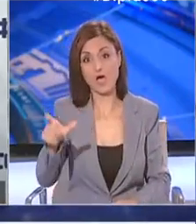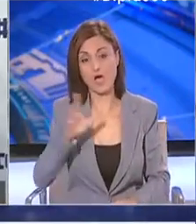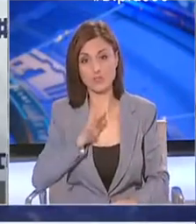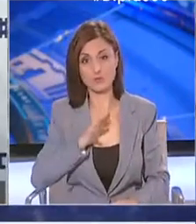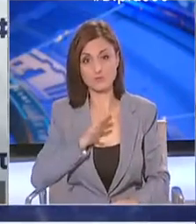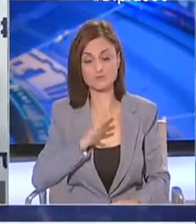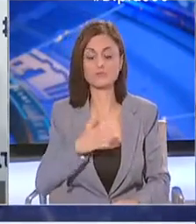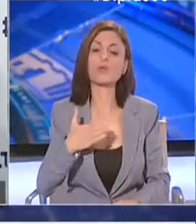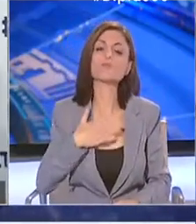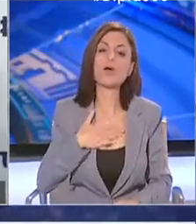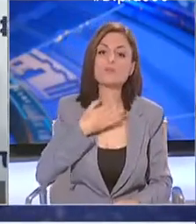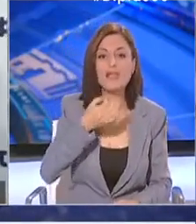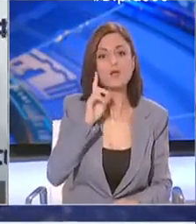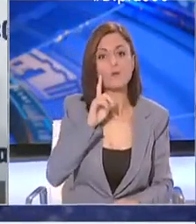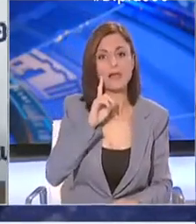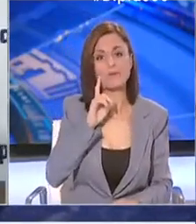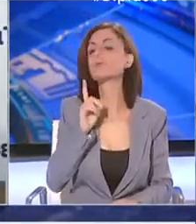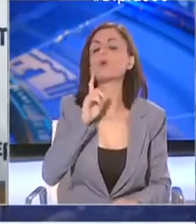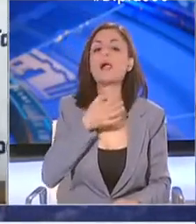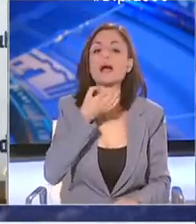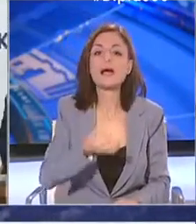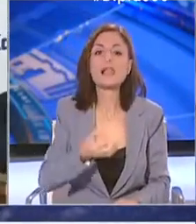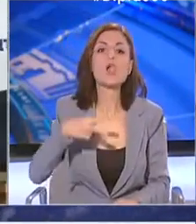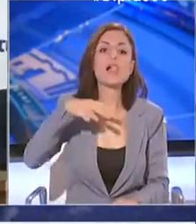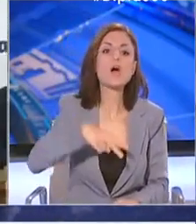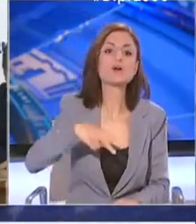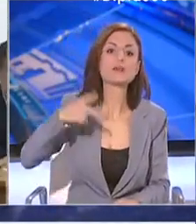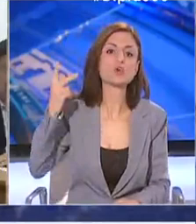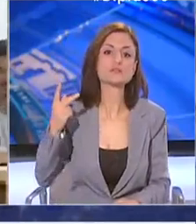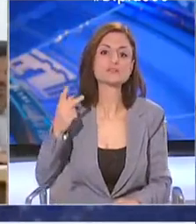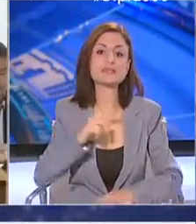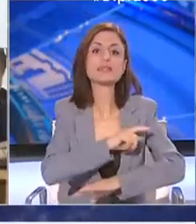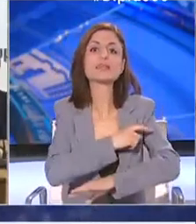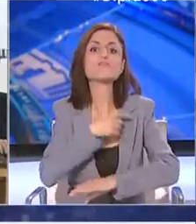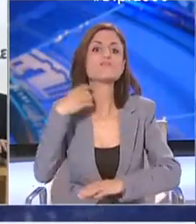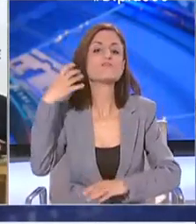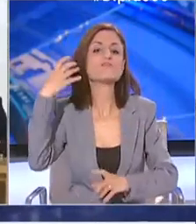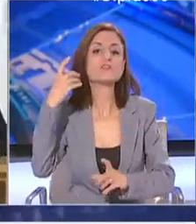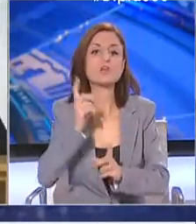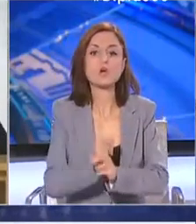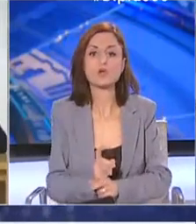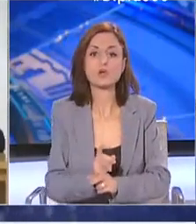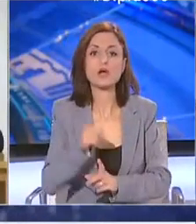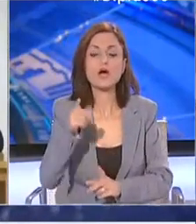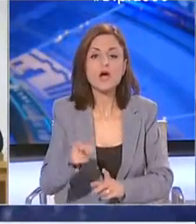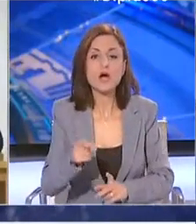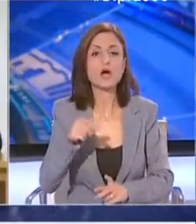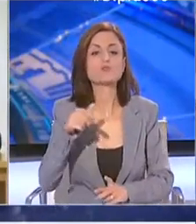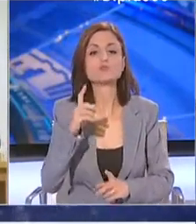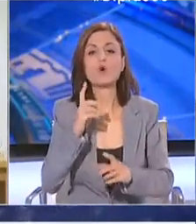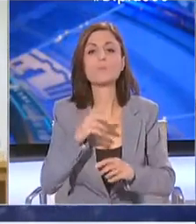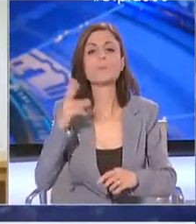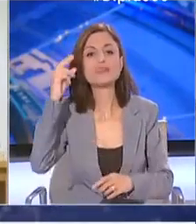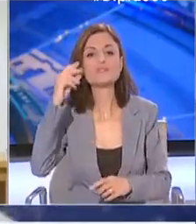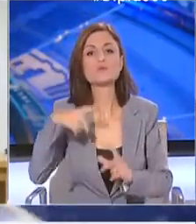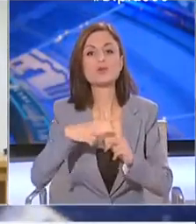Ευχαριστούμε ο λόγος τώρα στον κύριο Λεόντιο Κοστρίχη, Ακαδημαϊκό Καθηγητή Μωριακής Υιολογίας του Τμήματος Βιολογικών Επιστημών του